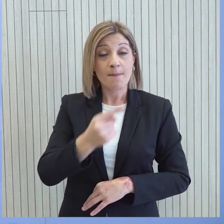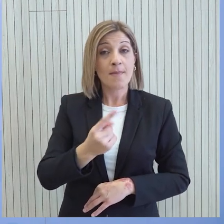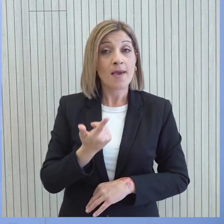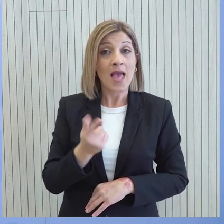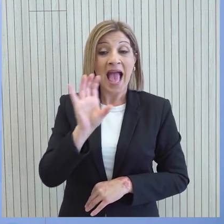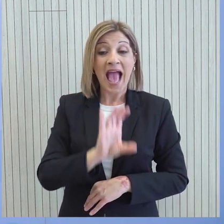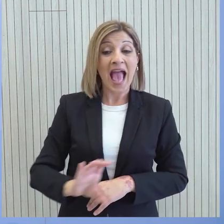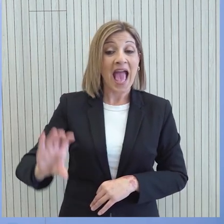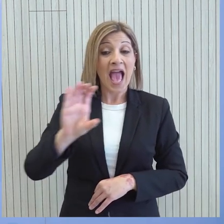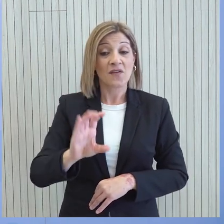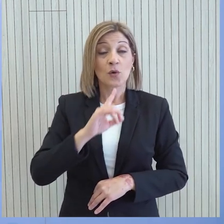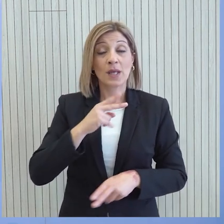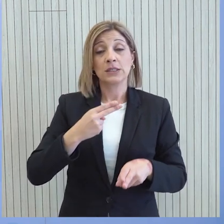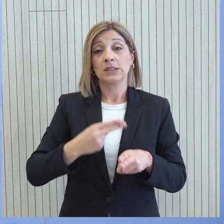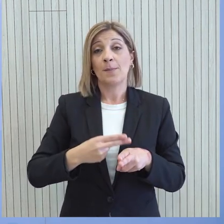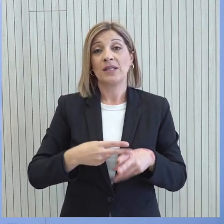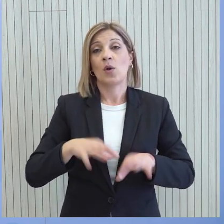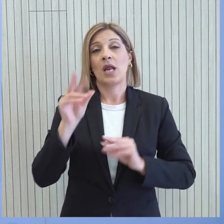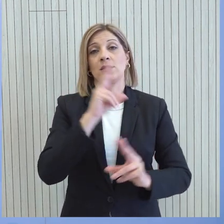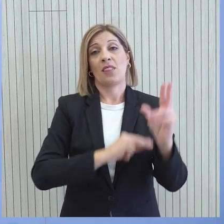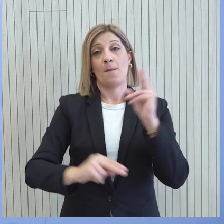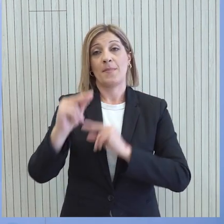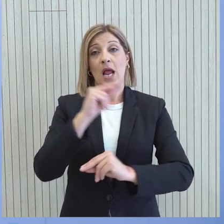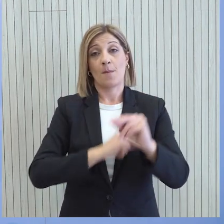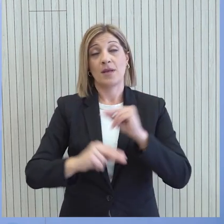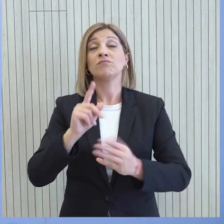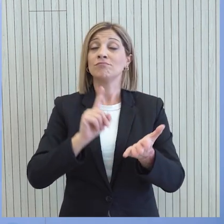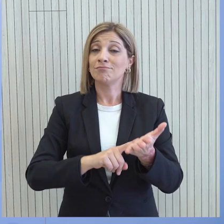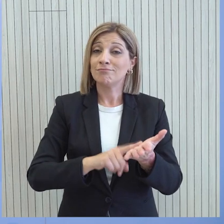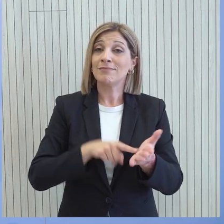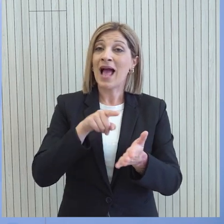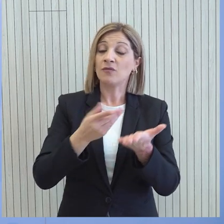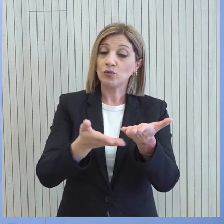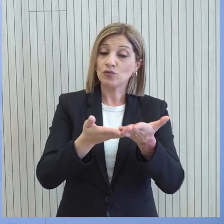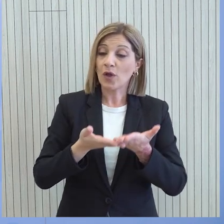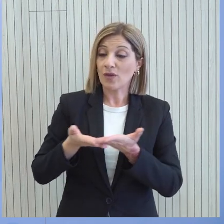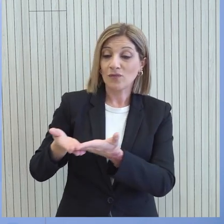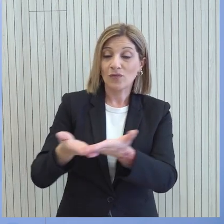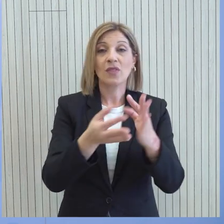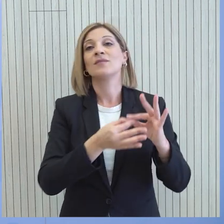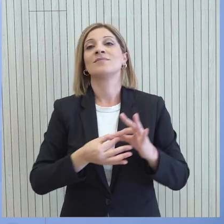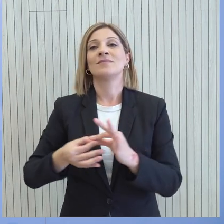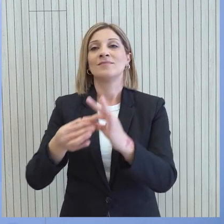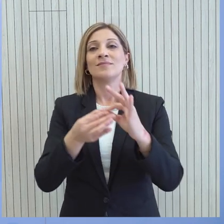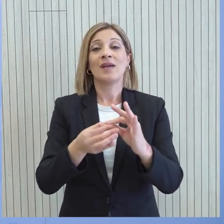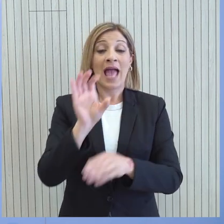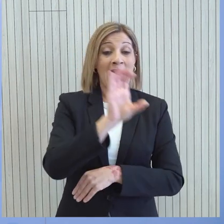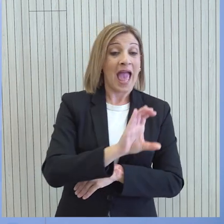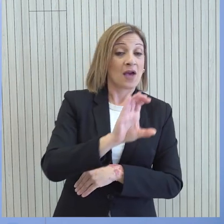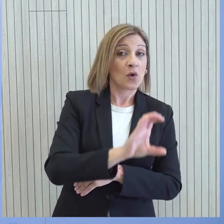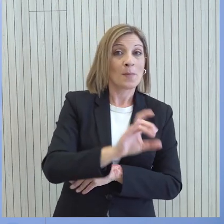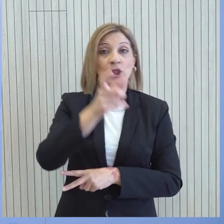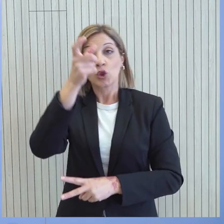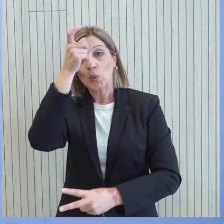ιδιαίτερα σημαντική την επανέναξη των διαπραγματεύσεων για την περαιτέρω ενίσχυση της συνεργασίας Ευρωπαϊκής Ένωσης Τουρκίας